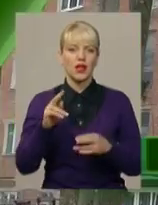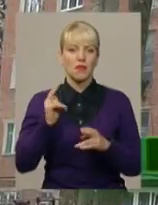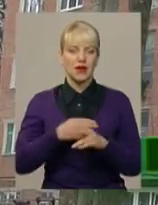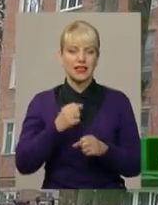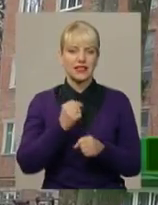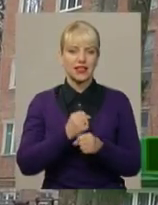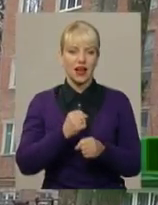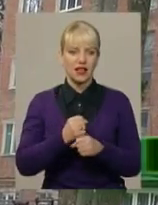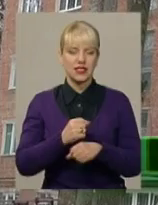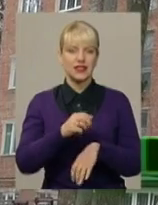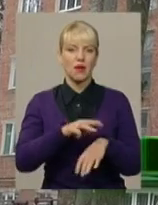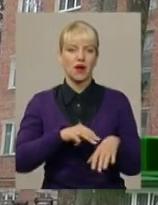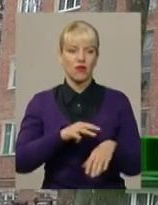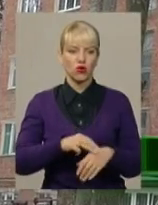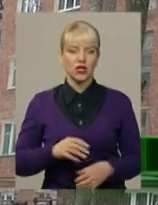Музика У